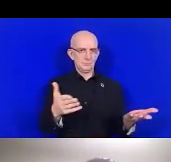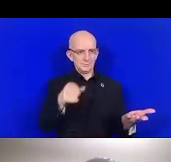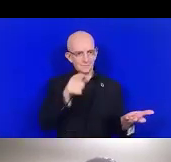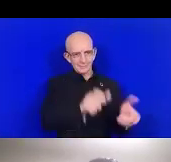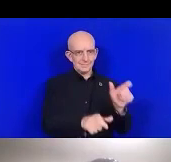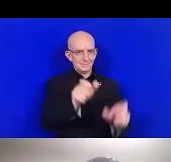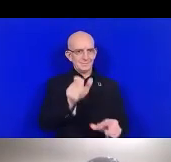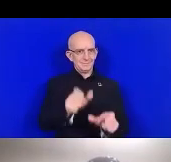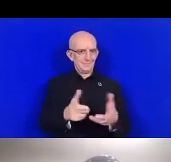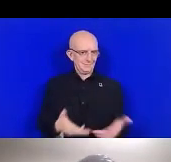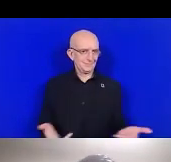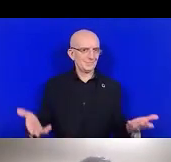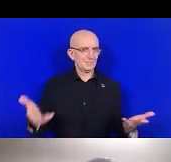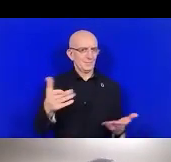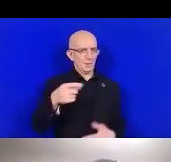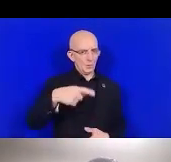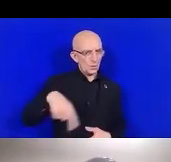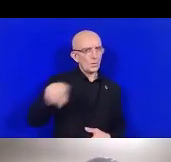ce concept.